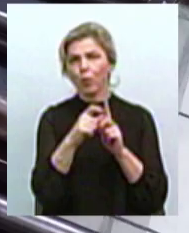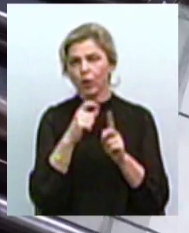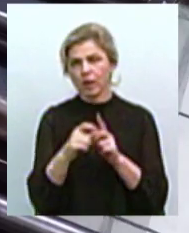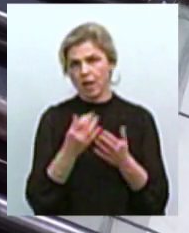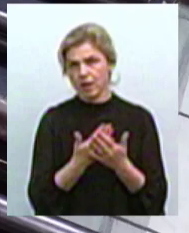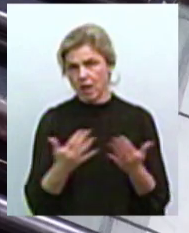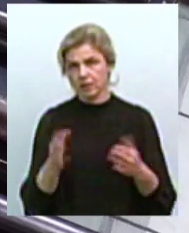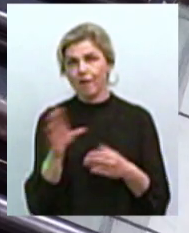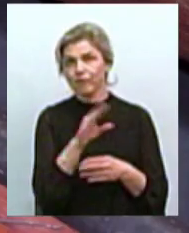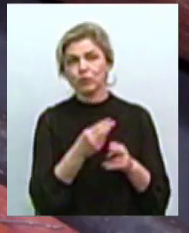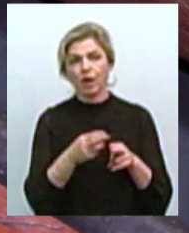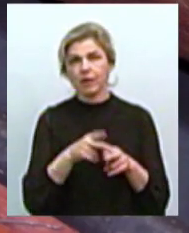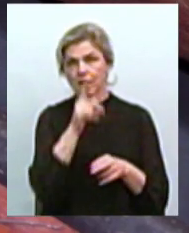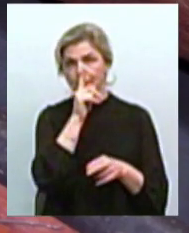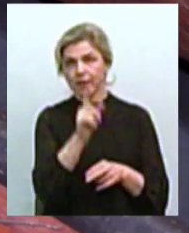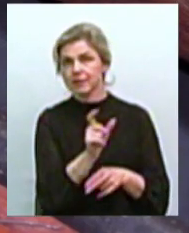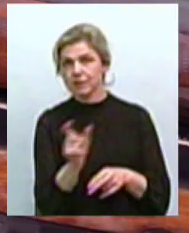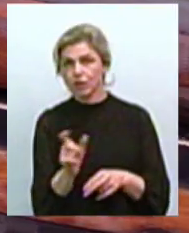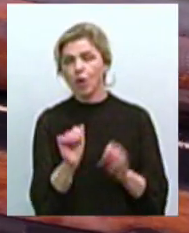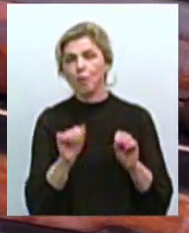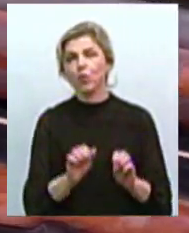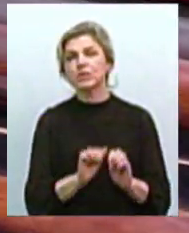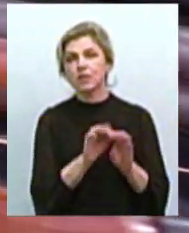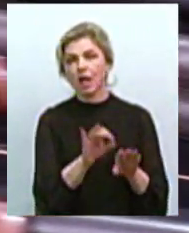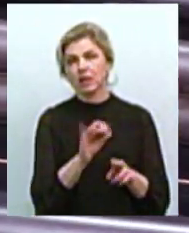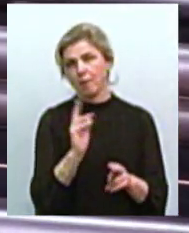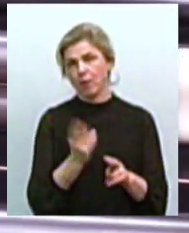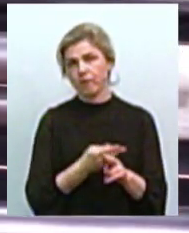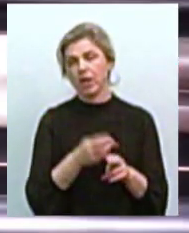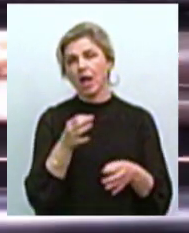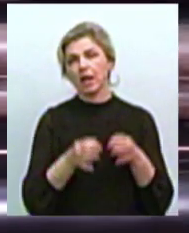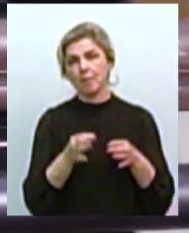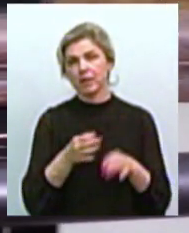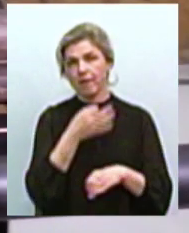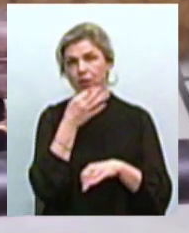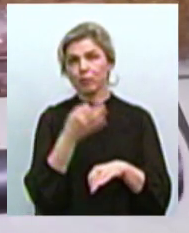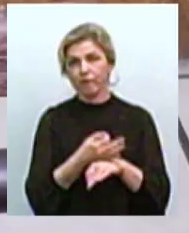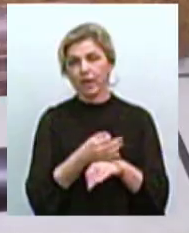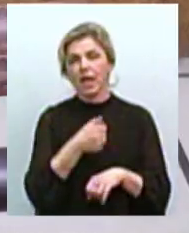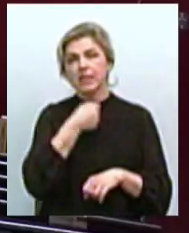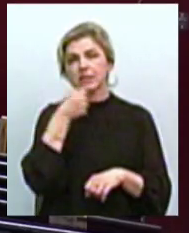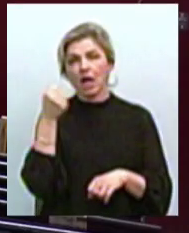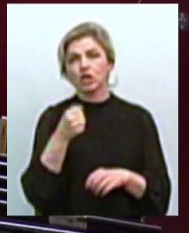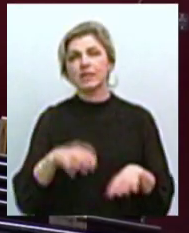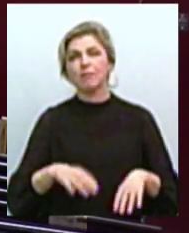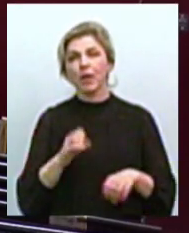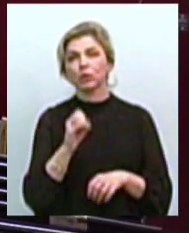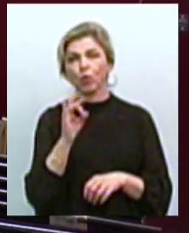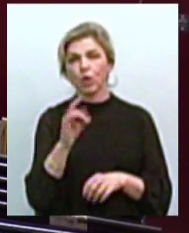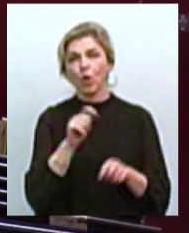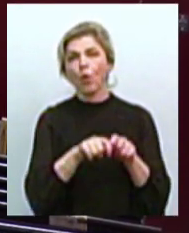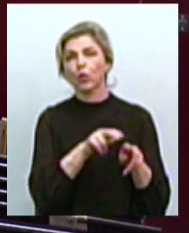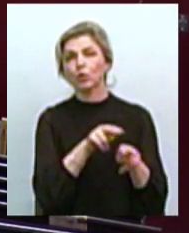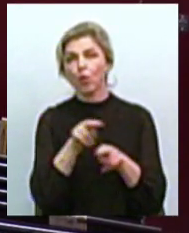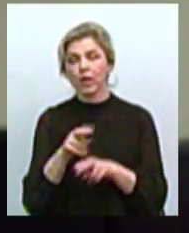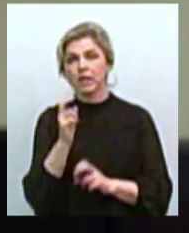Все це під час місячника можна здати і уникнути кримінальної відповідальності. Старший інспектор з контролю за обігом зброї